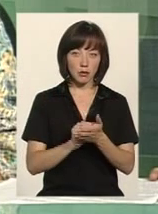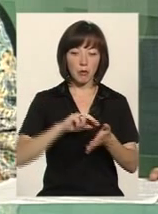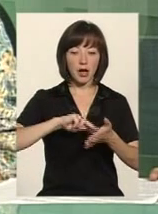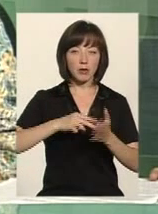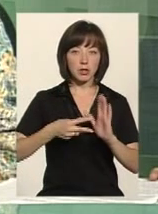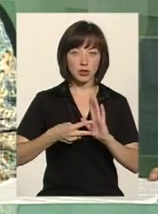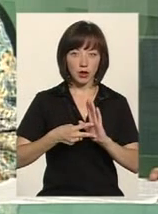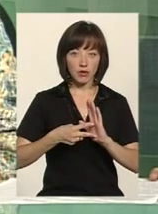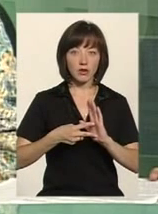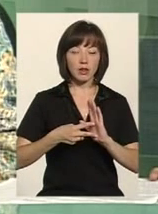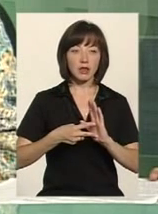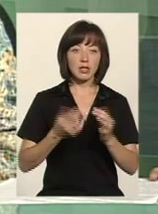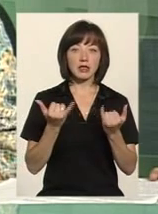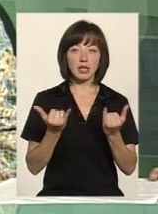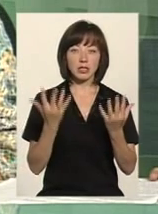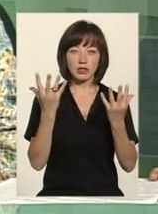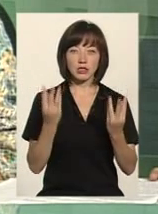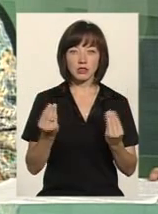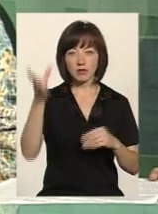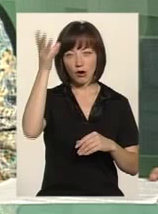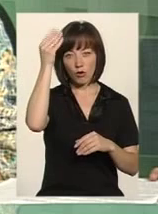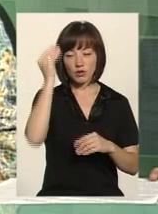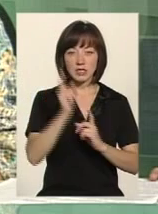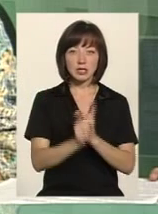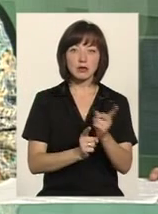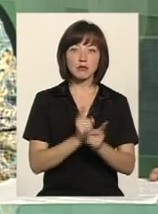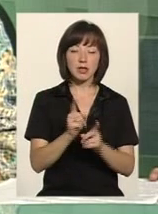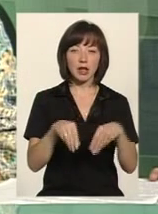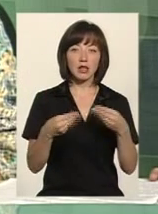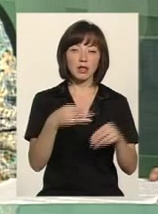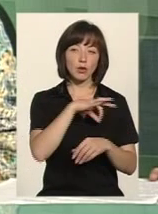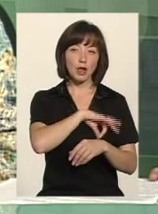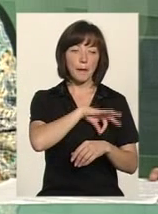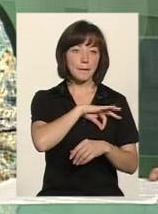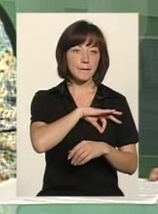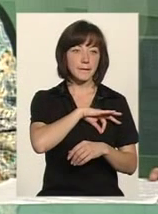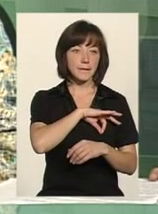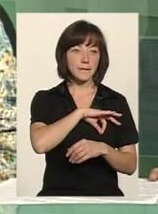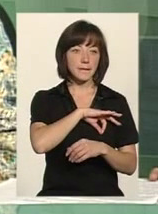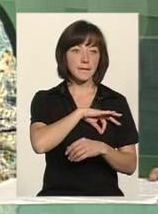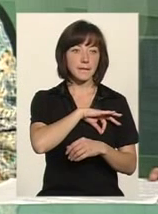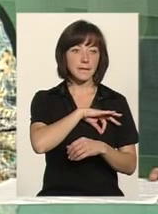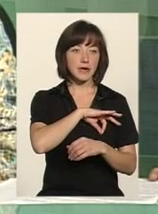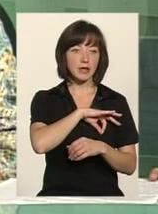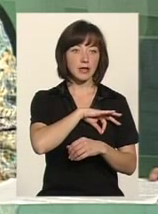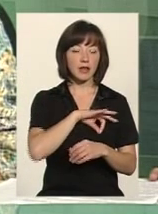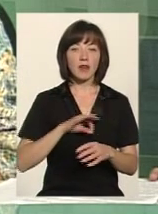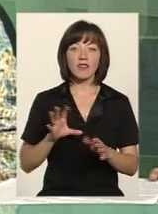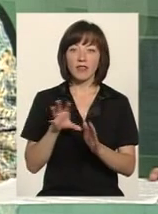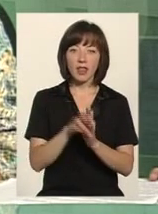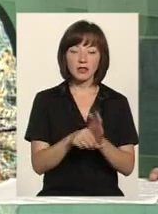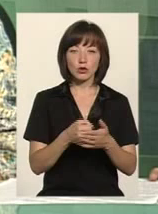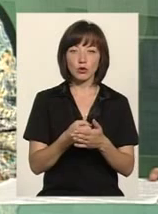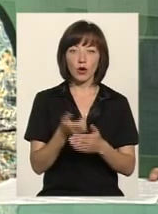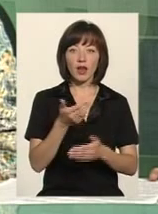передбачав, і на даний час, враховуючи зміни, сьогодні надаються пільги, віднесено до інвалідів